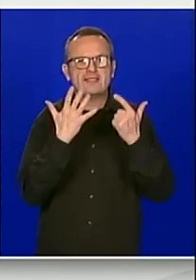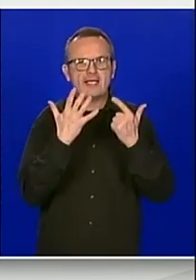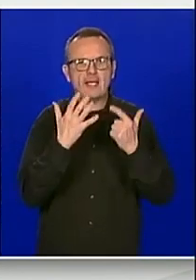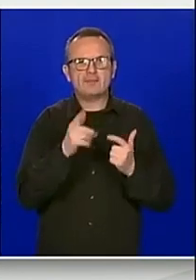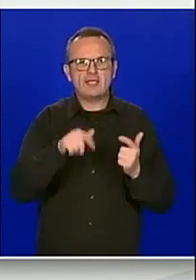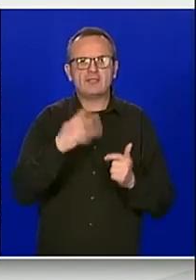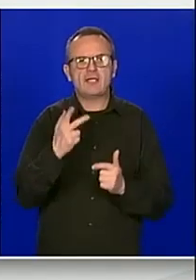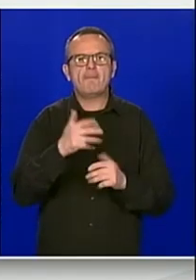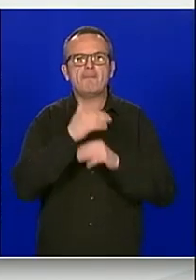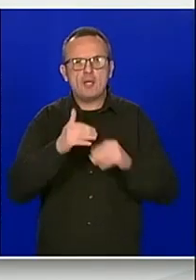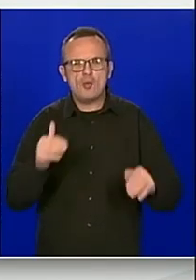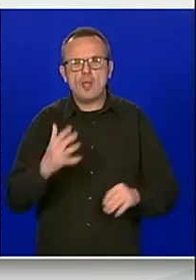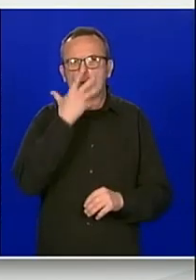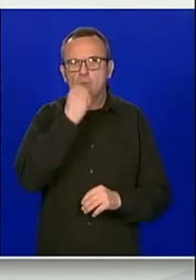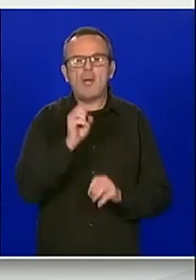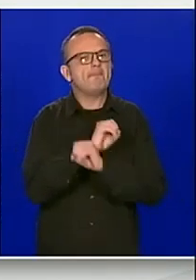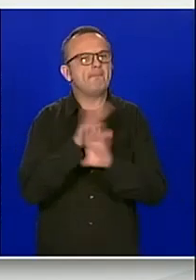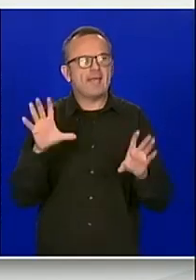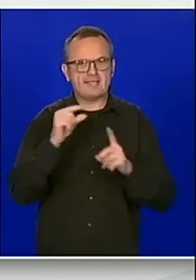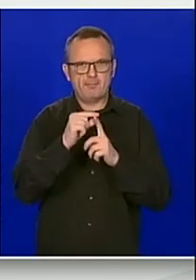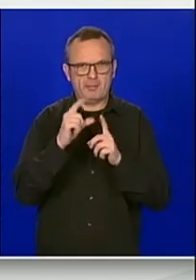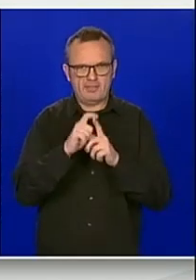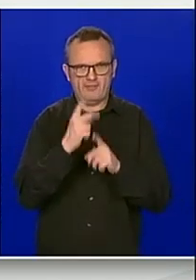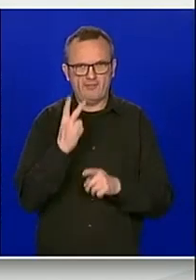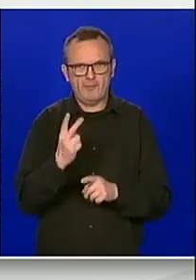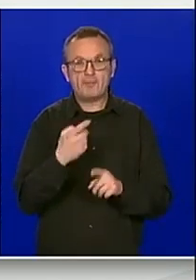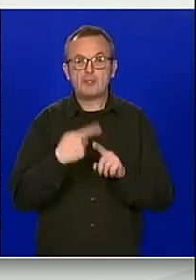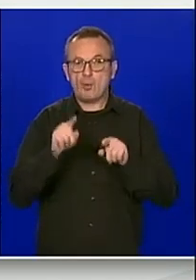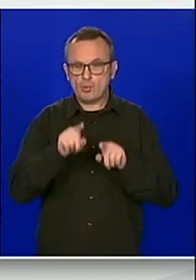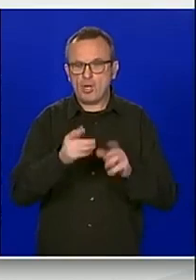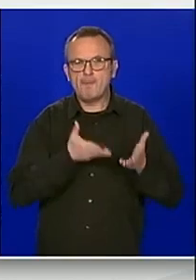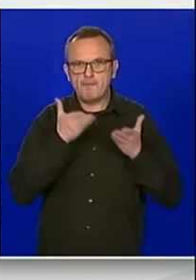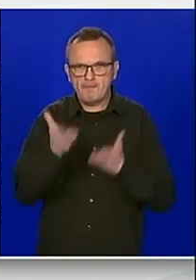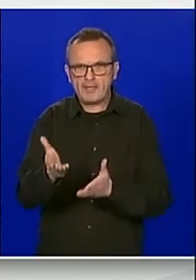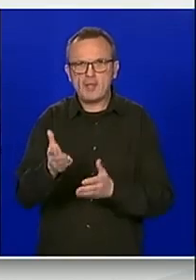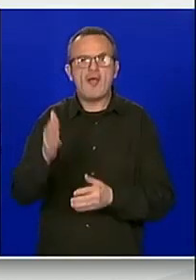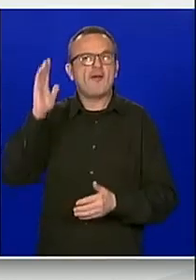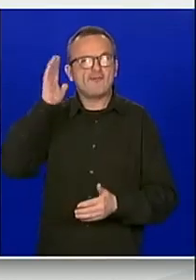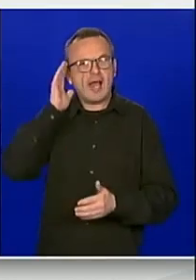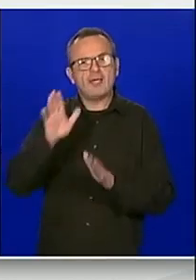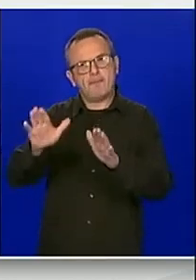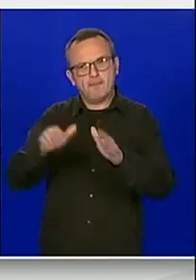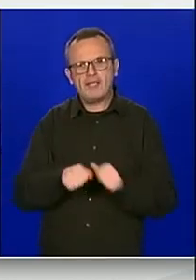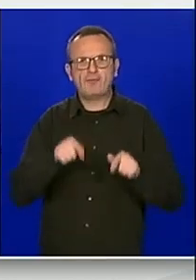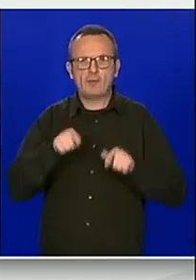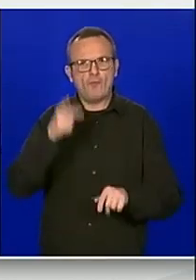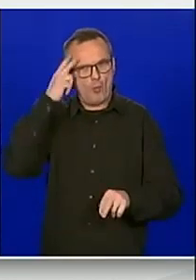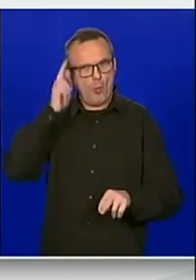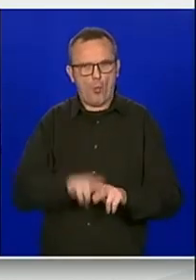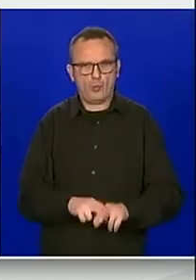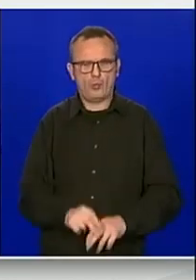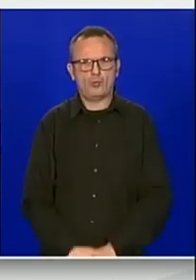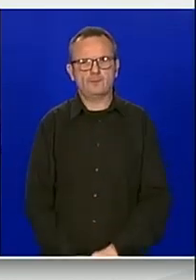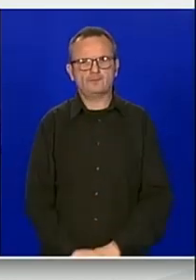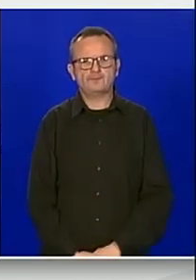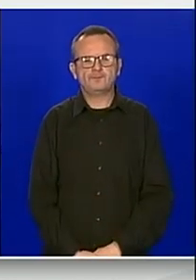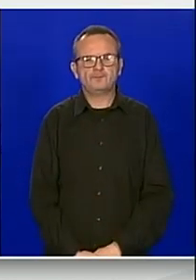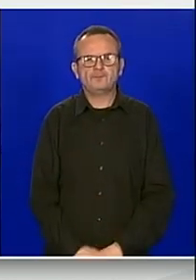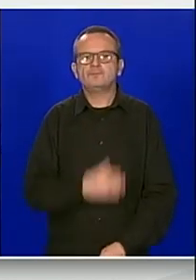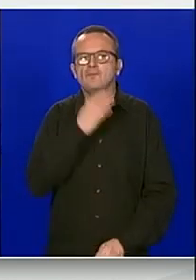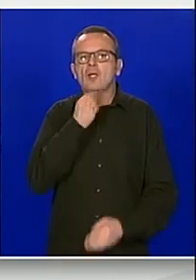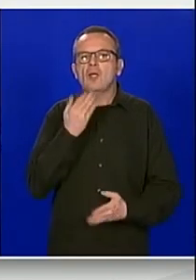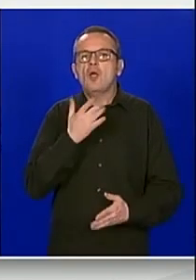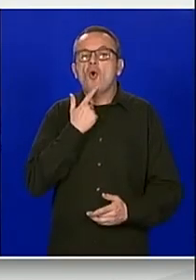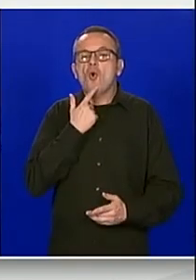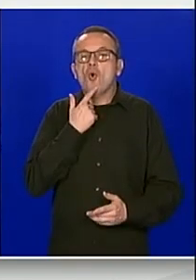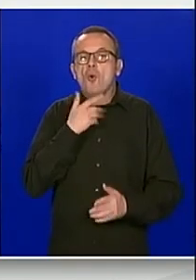milijuna kuna bez PDV-a. Slijedom navedenog predlažemo vlade da donese predmetnu odluku. Hvala vam lijepa. Tko